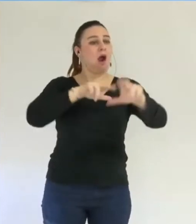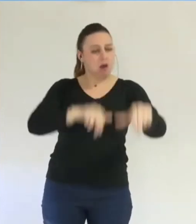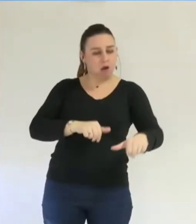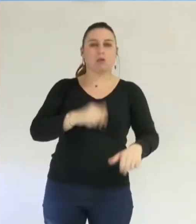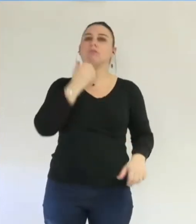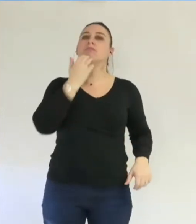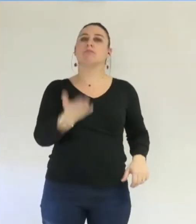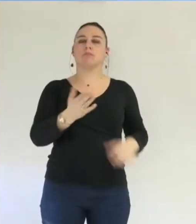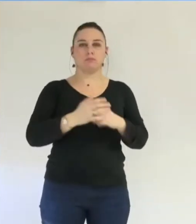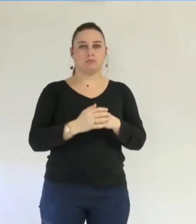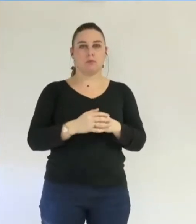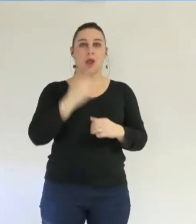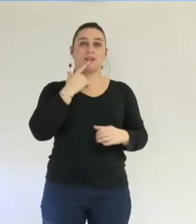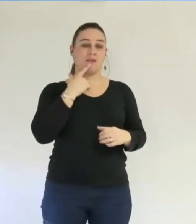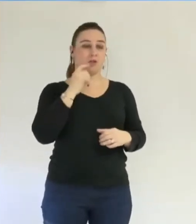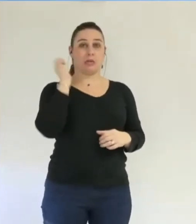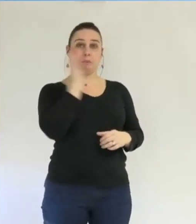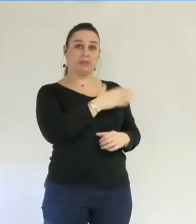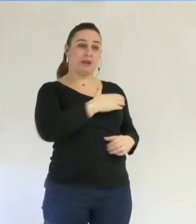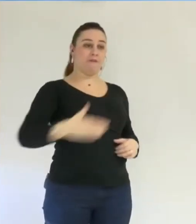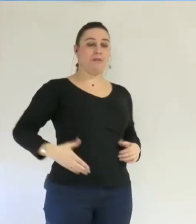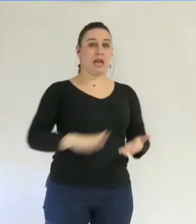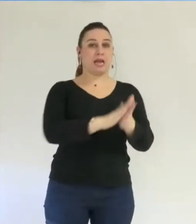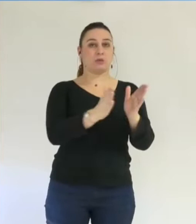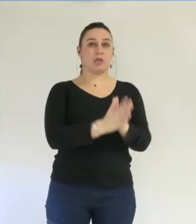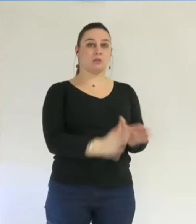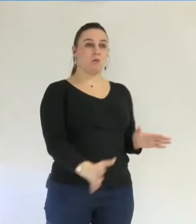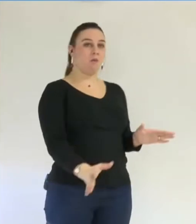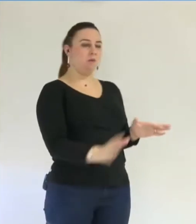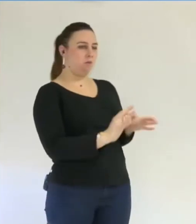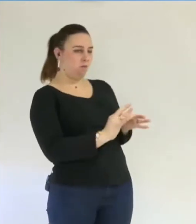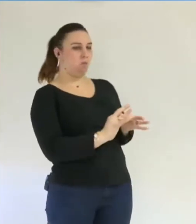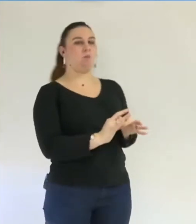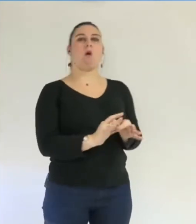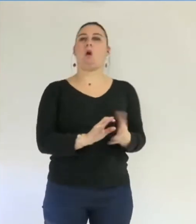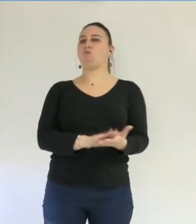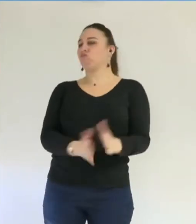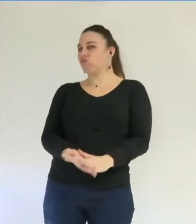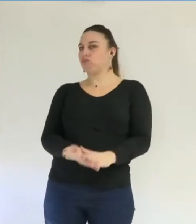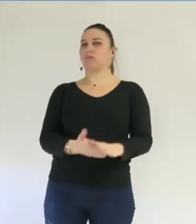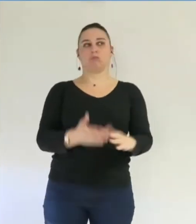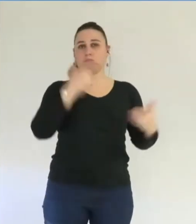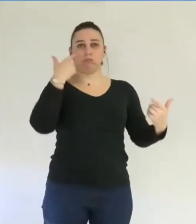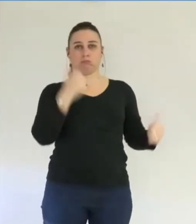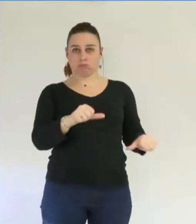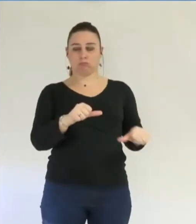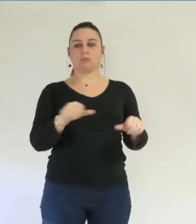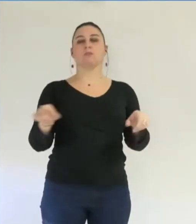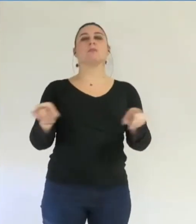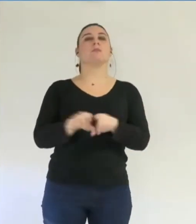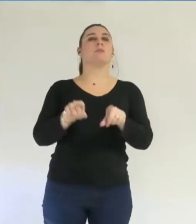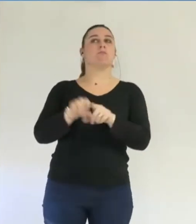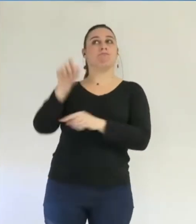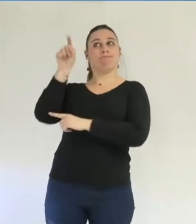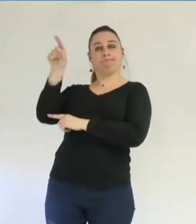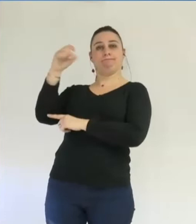a une relation de connivence entre la commune et l'association qui ne peut pas être niée. C'est un fait, d'autant que la Chambre